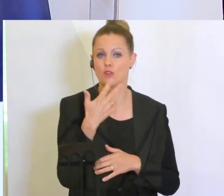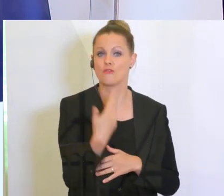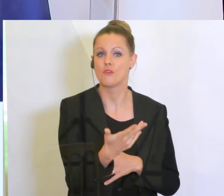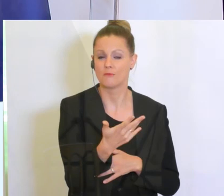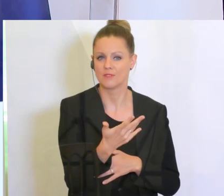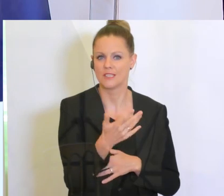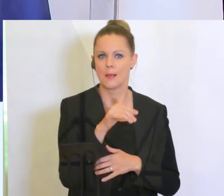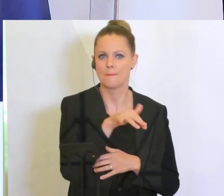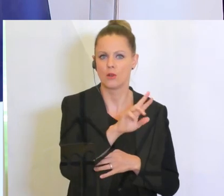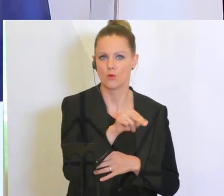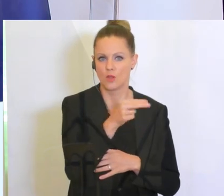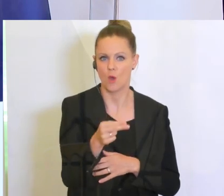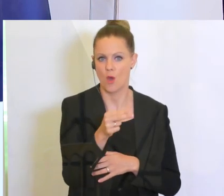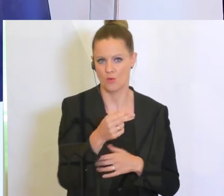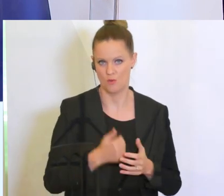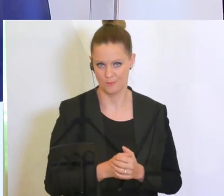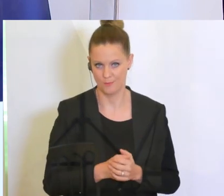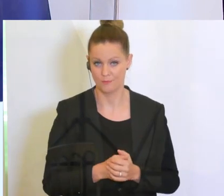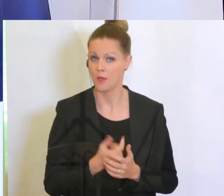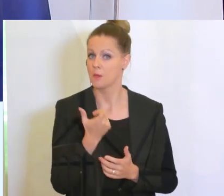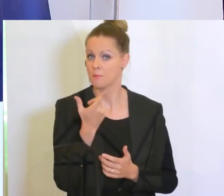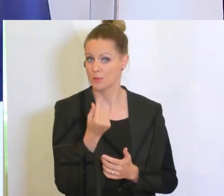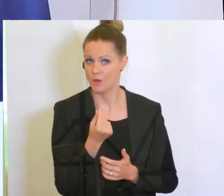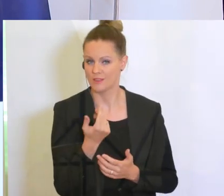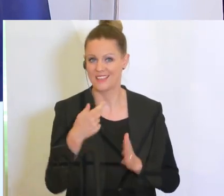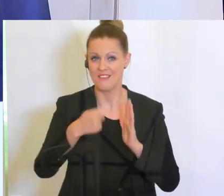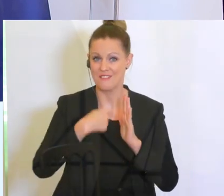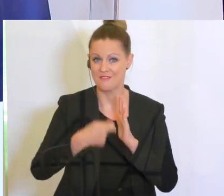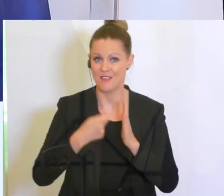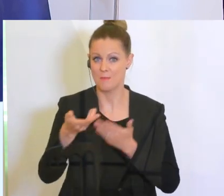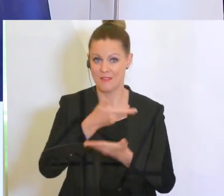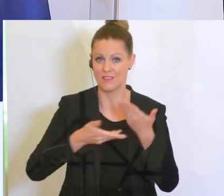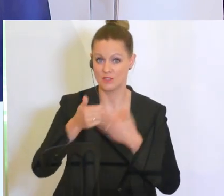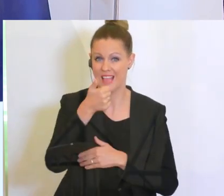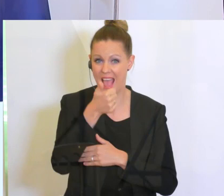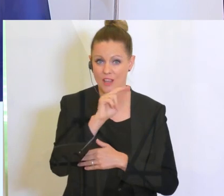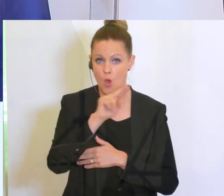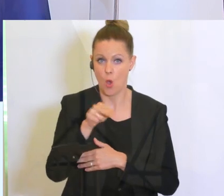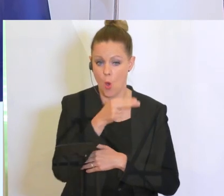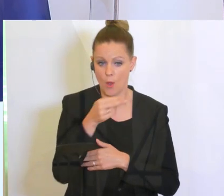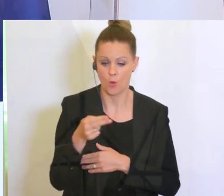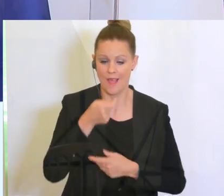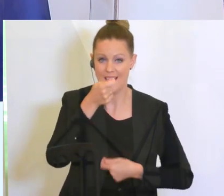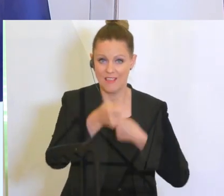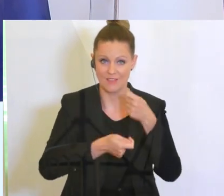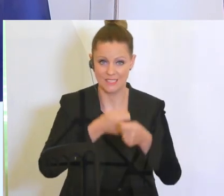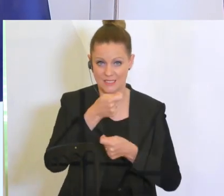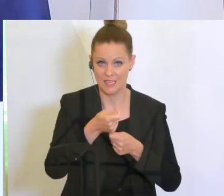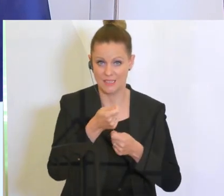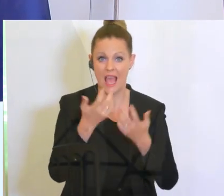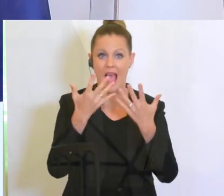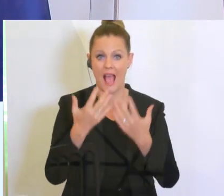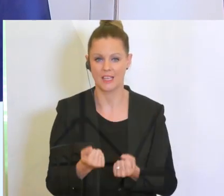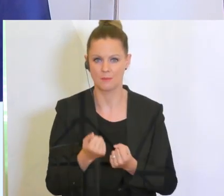Millionen Euro aus. Das heißt, wenn die Filmwirtschaft 1 Euro investiert, ergibt